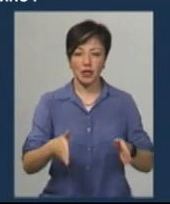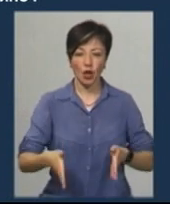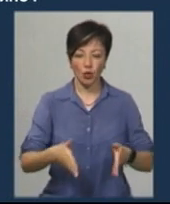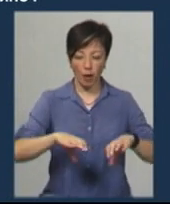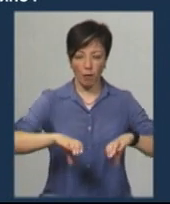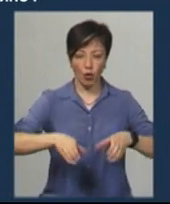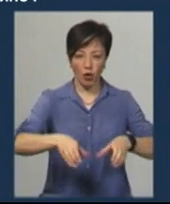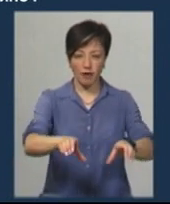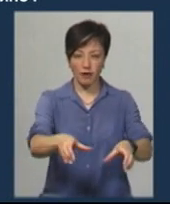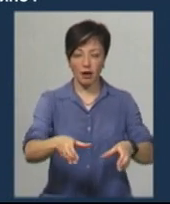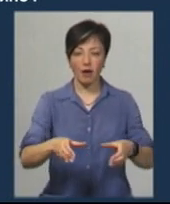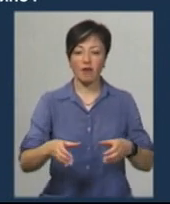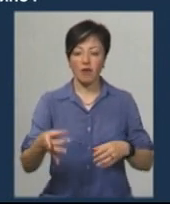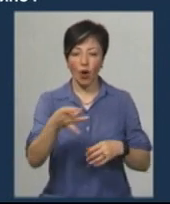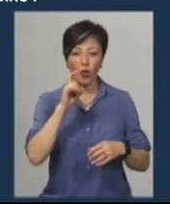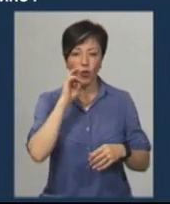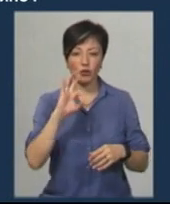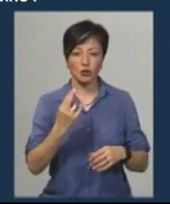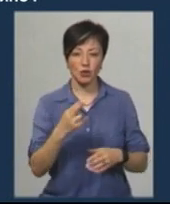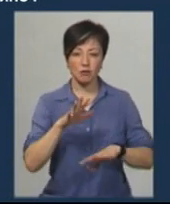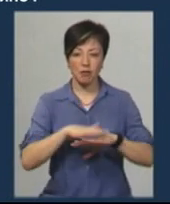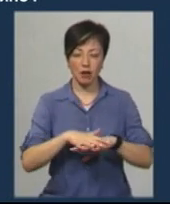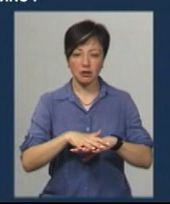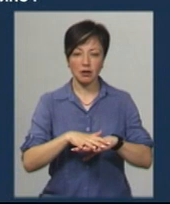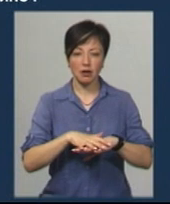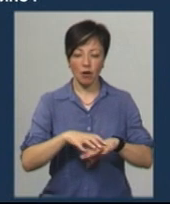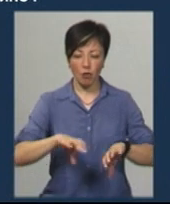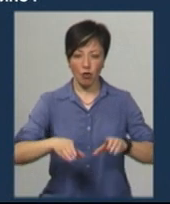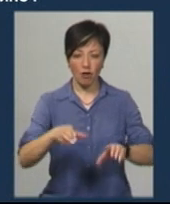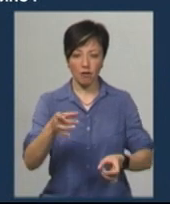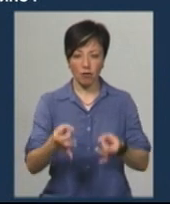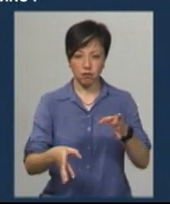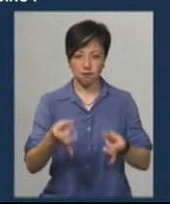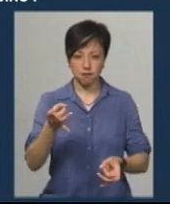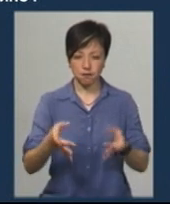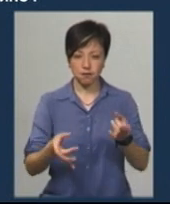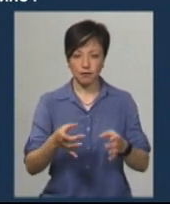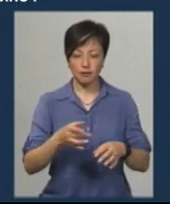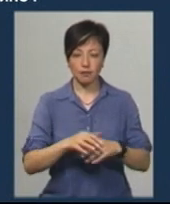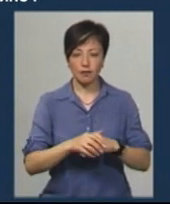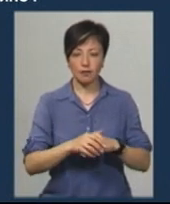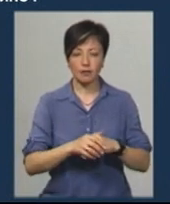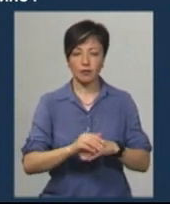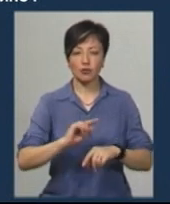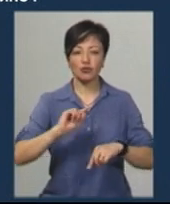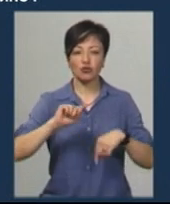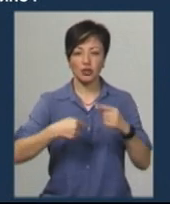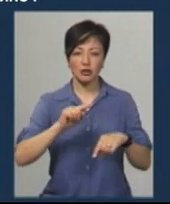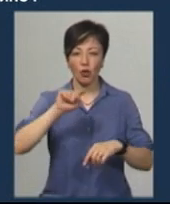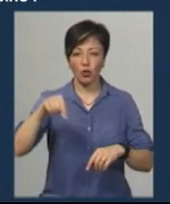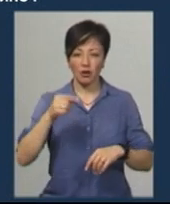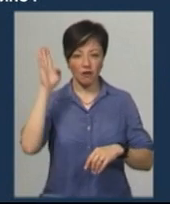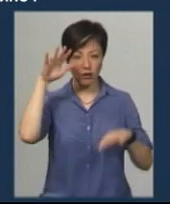бруківки, і в районі «Укрсозбанку» стався випад бруківки. Вода через годину вся зійшла, а